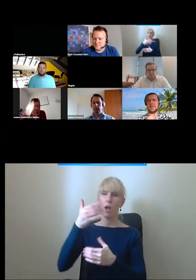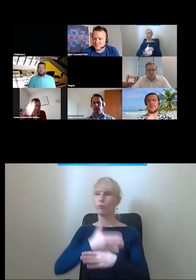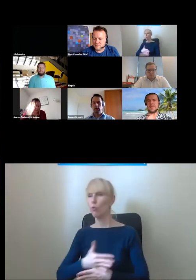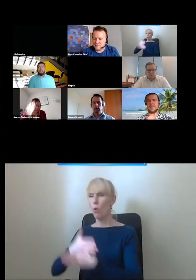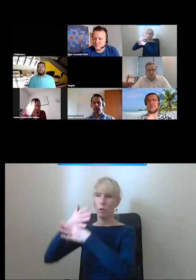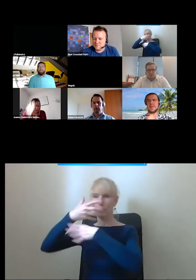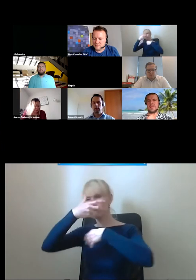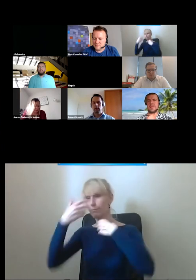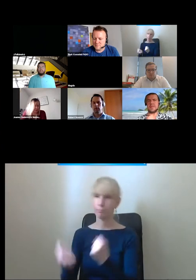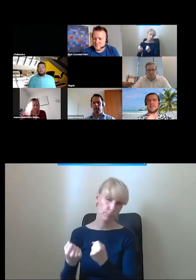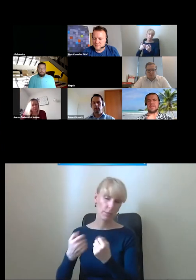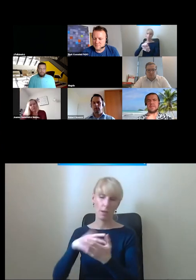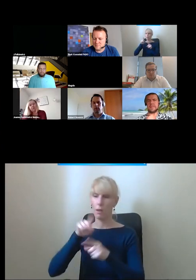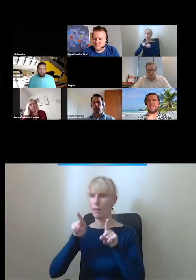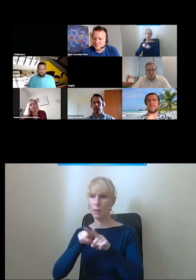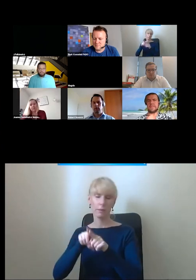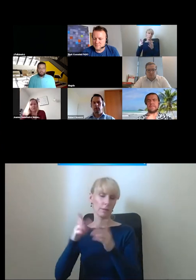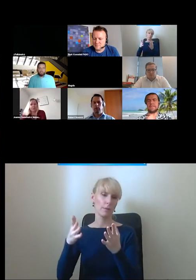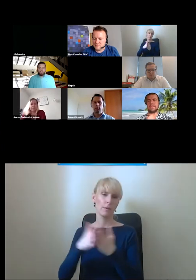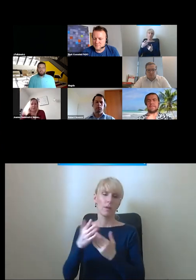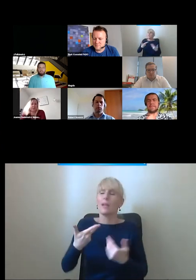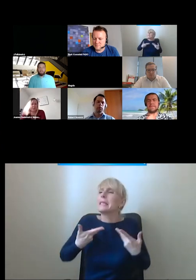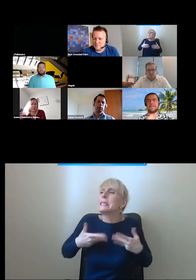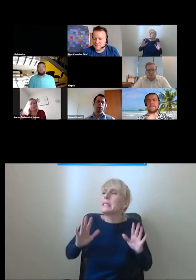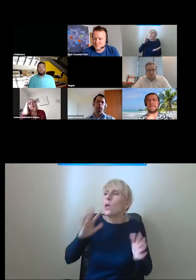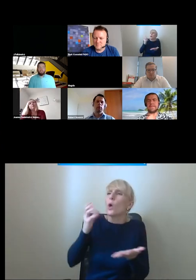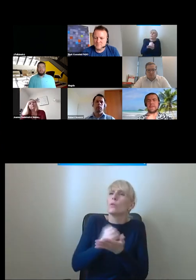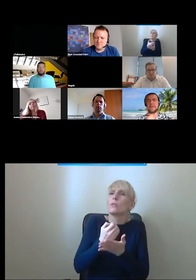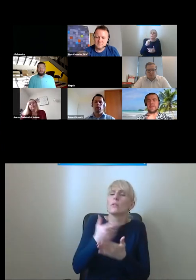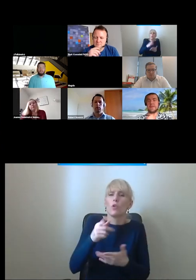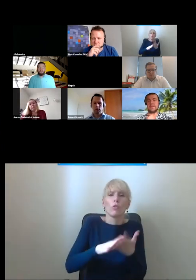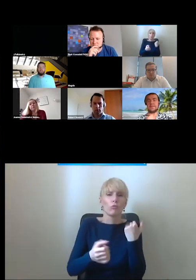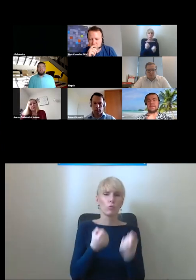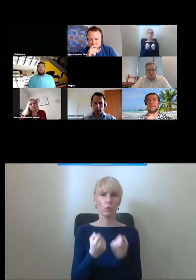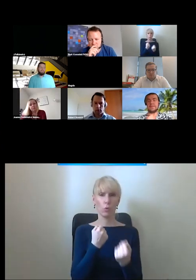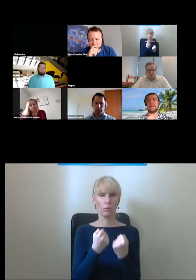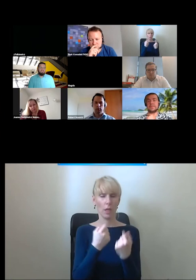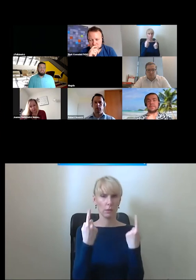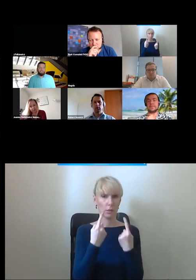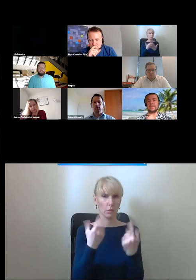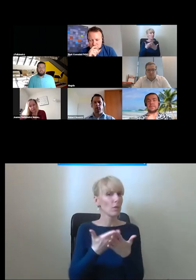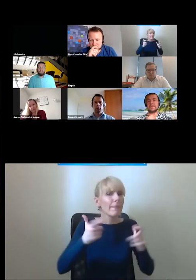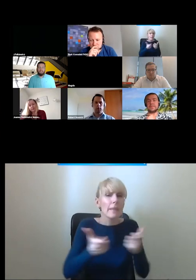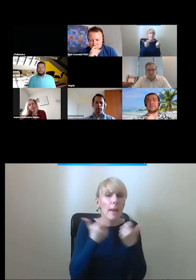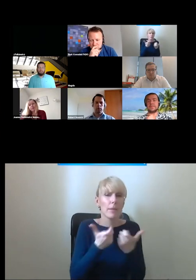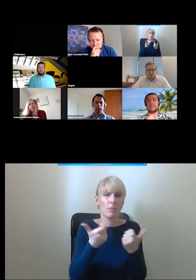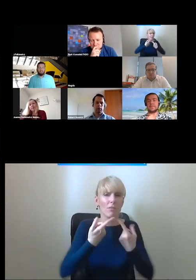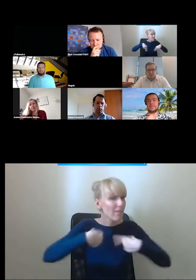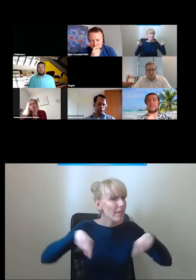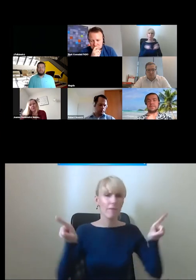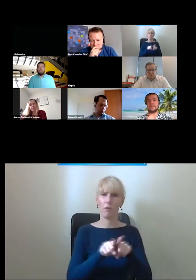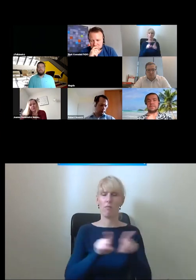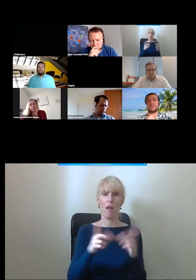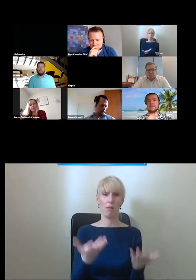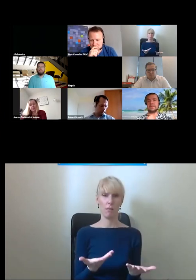dalej i tak dalej ja po prostu z tego nie korzystam bo dla mnie jest to trudne wręcz niewykonalne dla mnie to